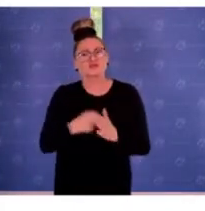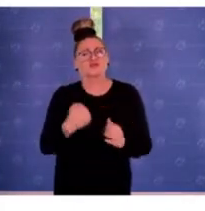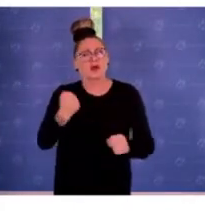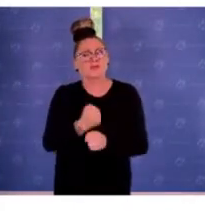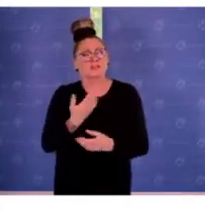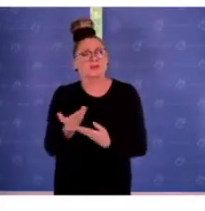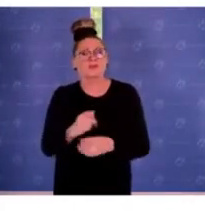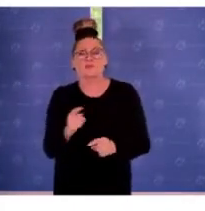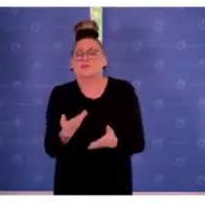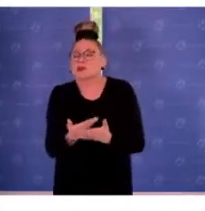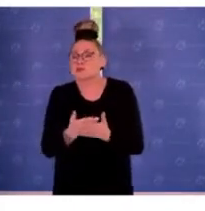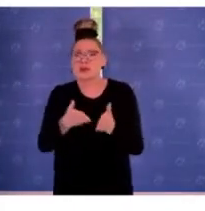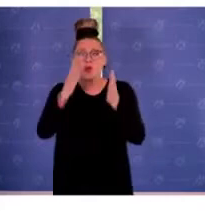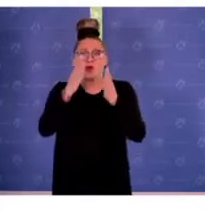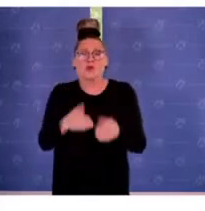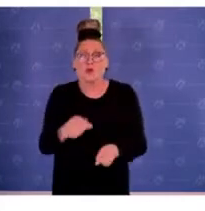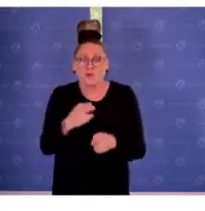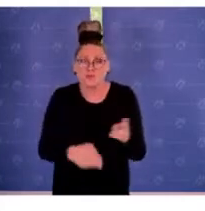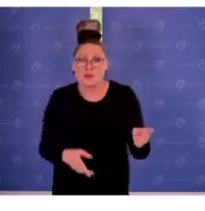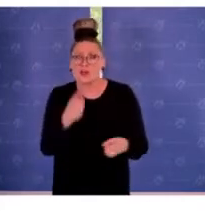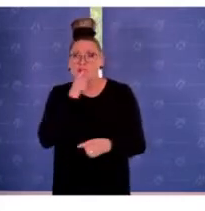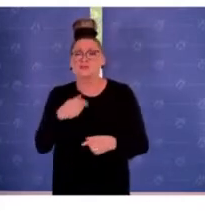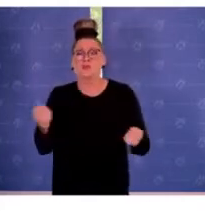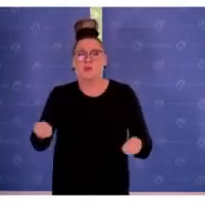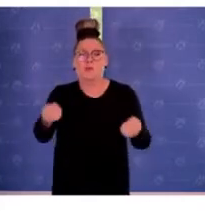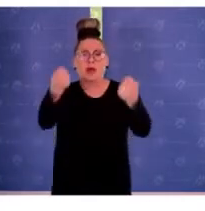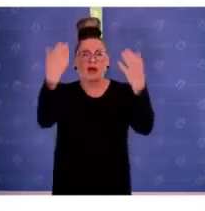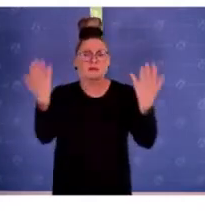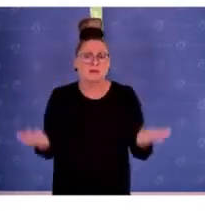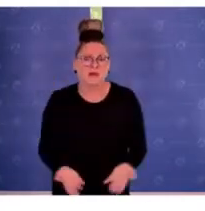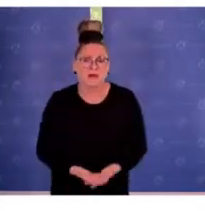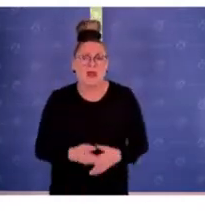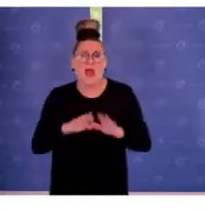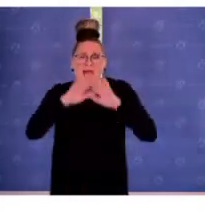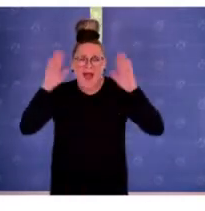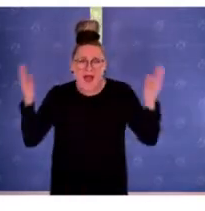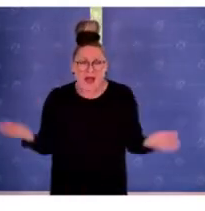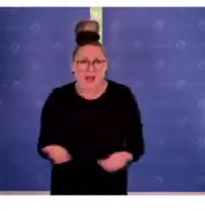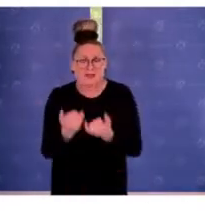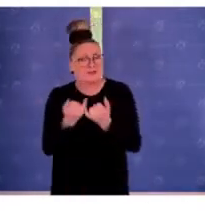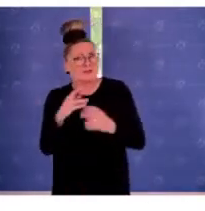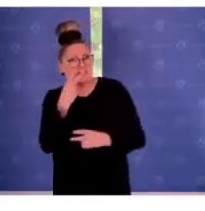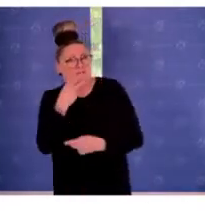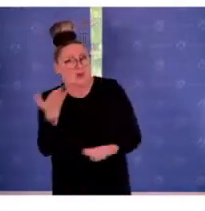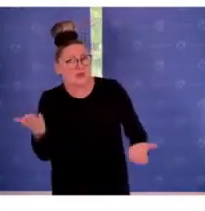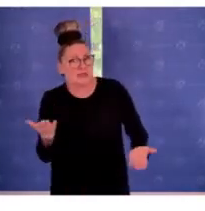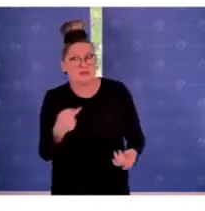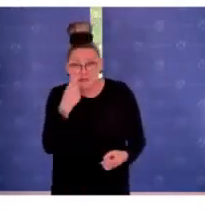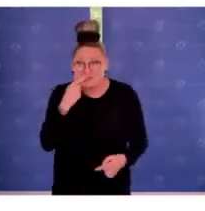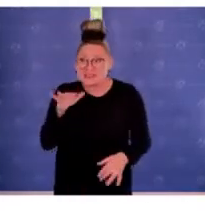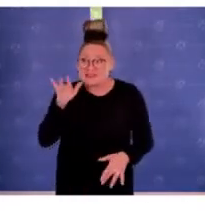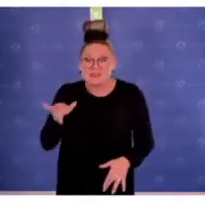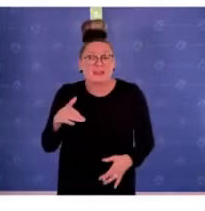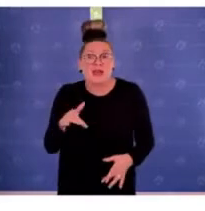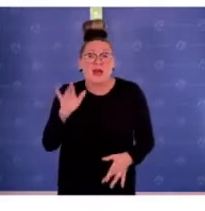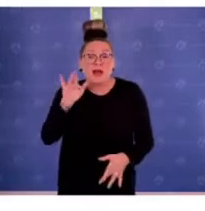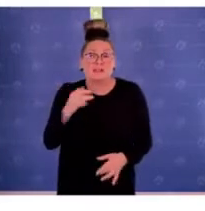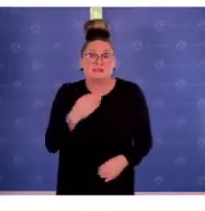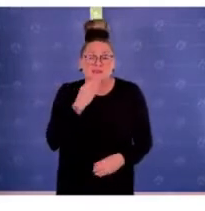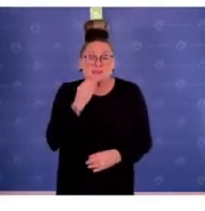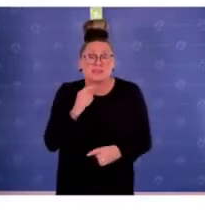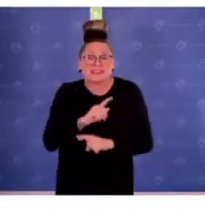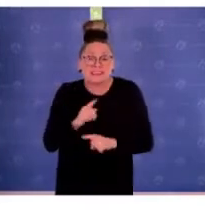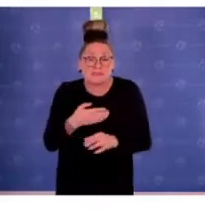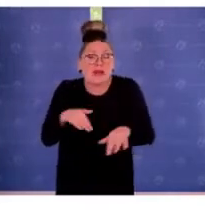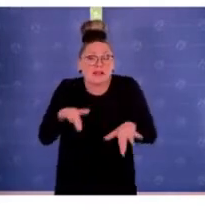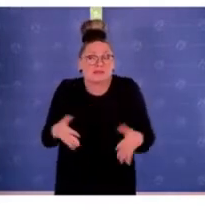seien es Körperverletzungen, seien es Propagandadelikte, die würde es alle ohne den Antisemitismus überhaupt nicht geben. Also das heißt, es